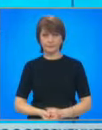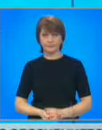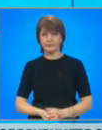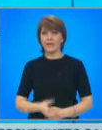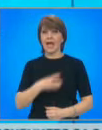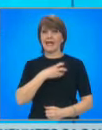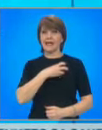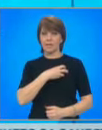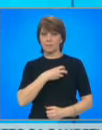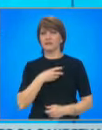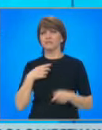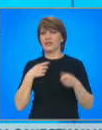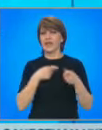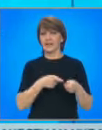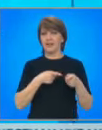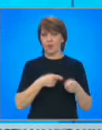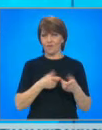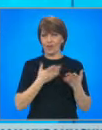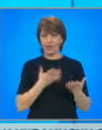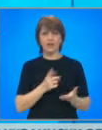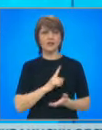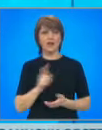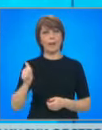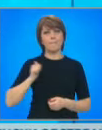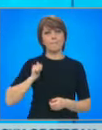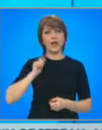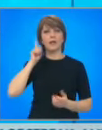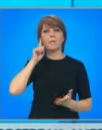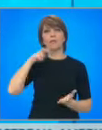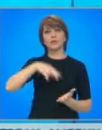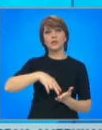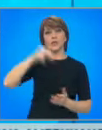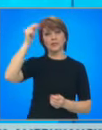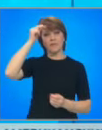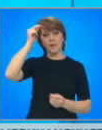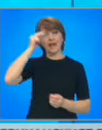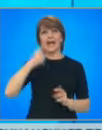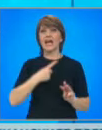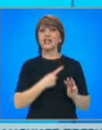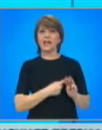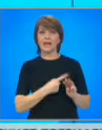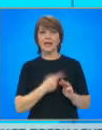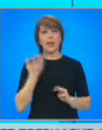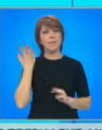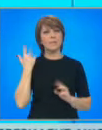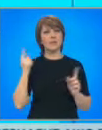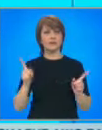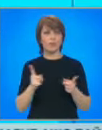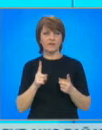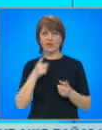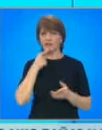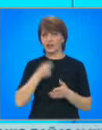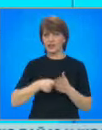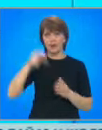Герб пък разкритикуваха премиера, че не брани и позицията на страната ни за Шенген. Бившите управляващи твърдят, че България